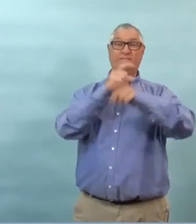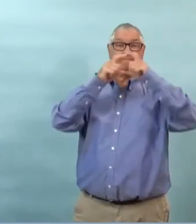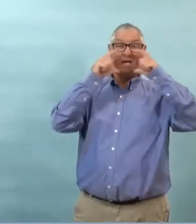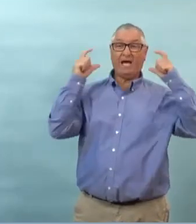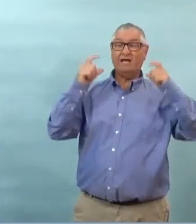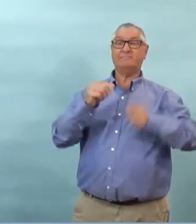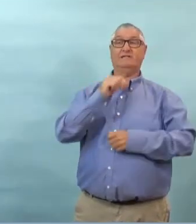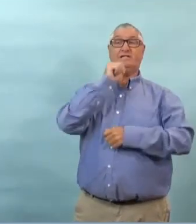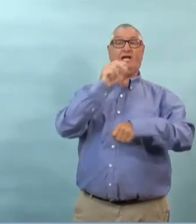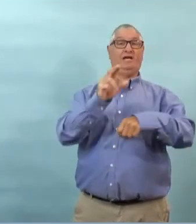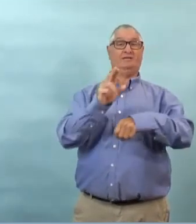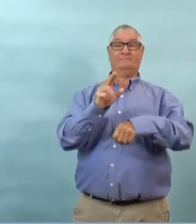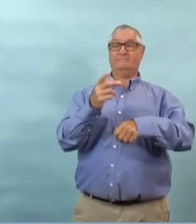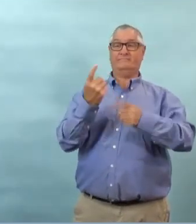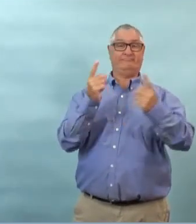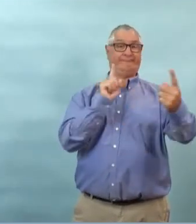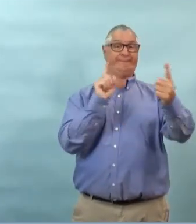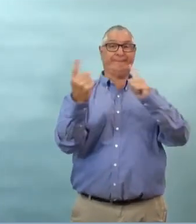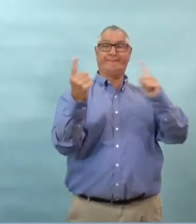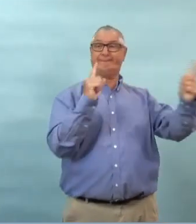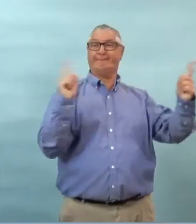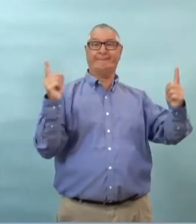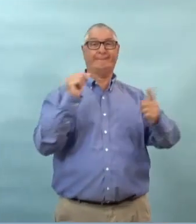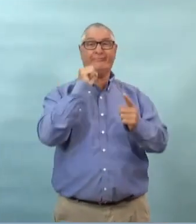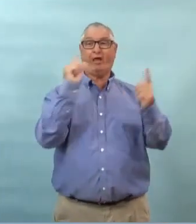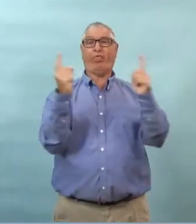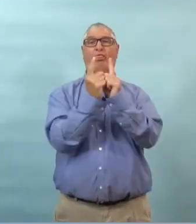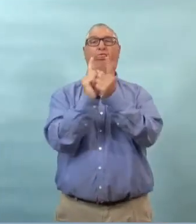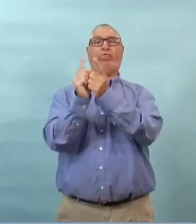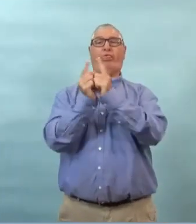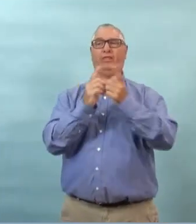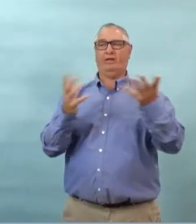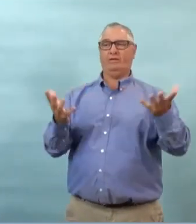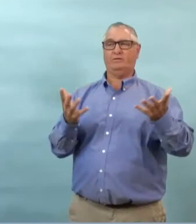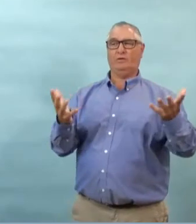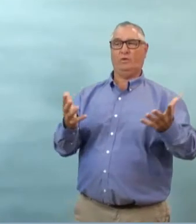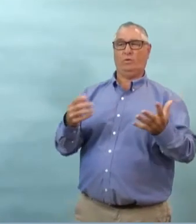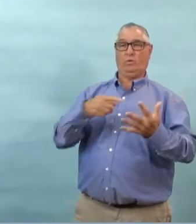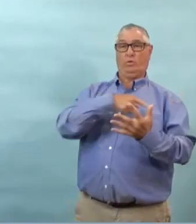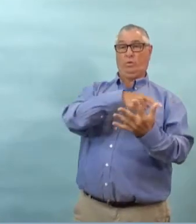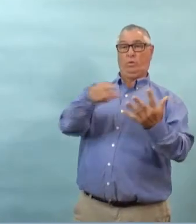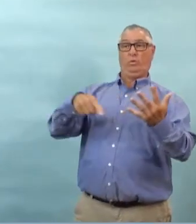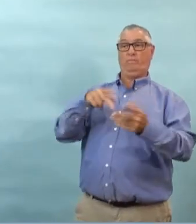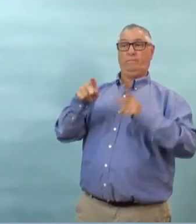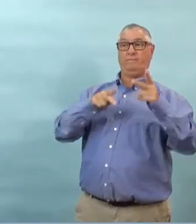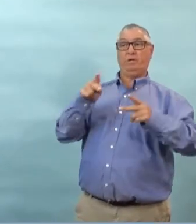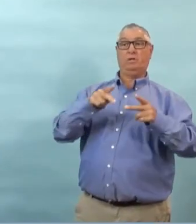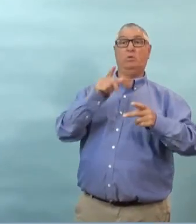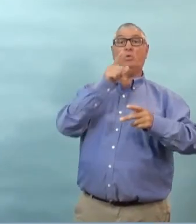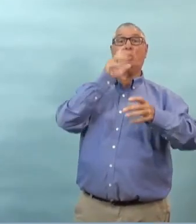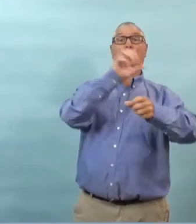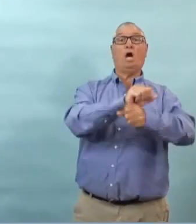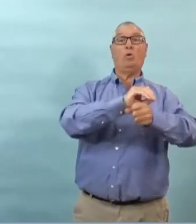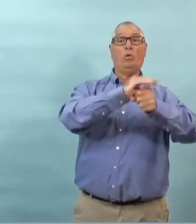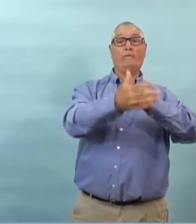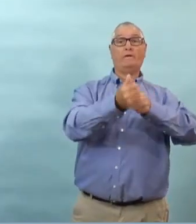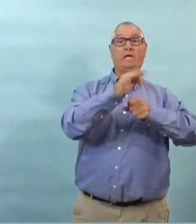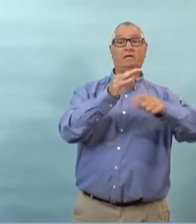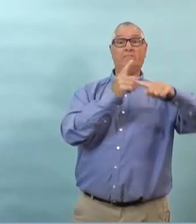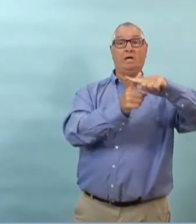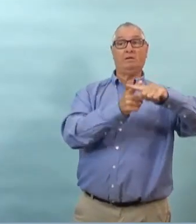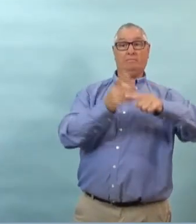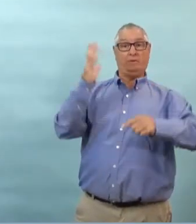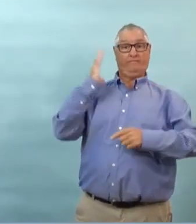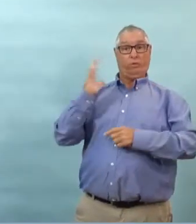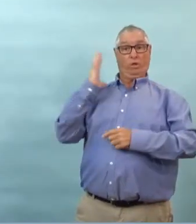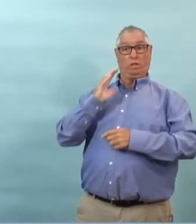est ce qu'ils sortent de communauté où justement on ne porte pas de masque où il n a pas de déloignement physique est ce que c'est des gens qui ne respectaient